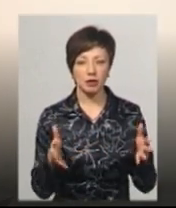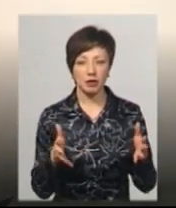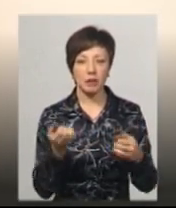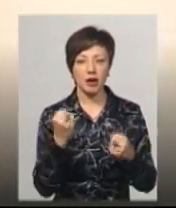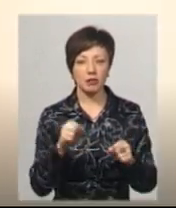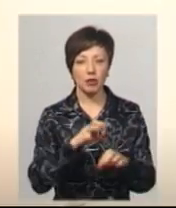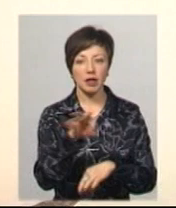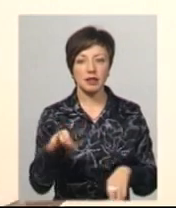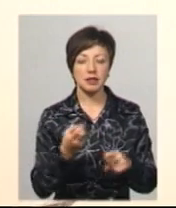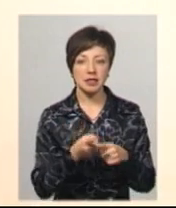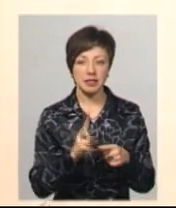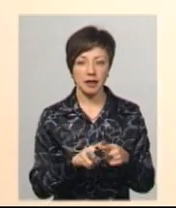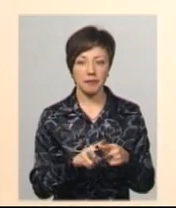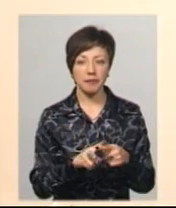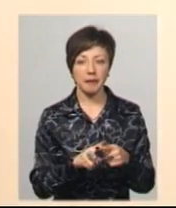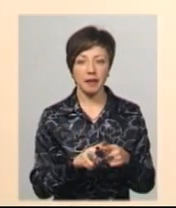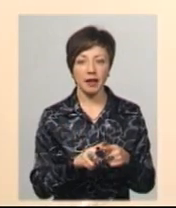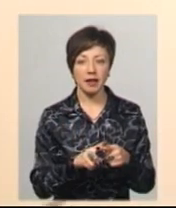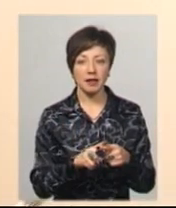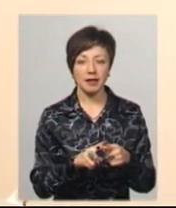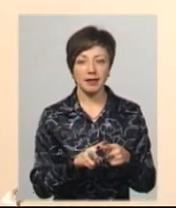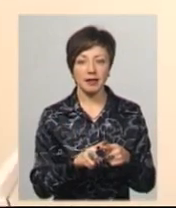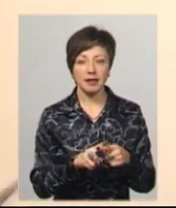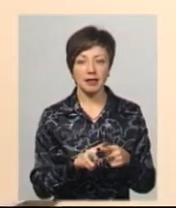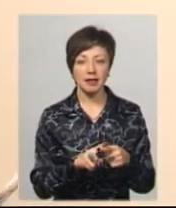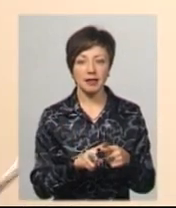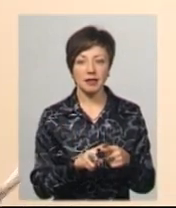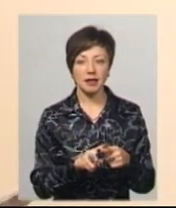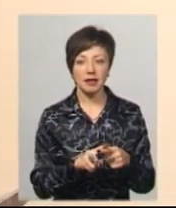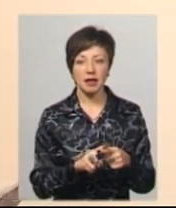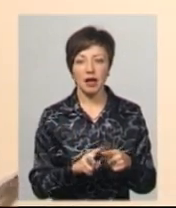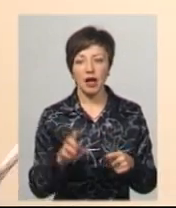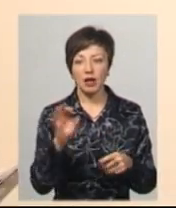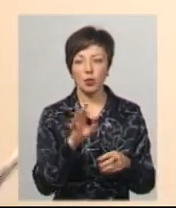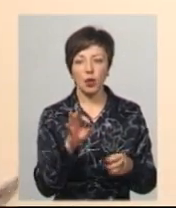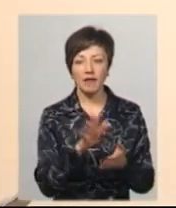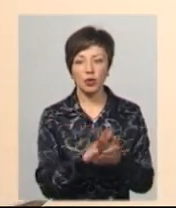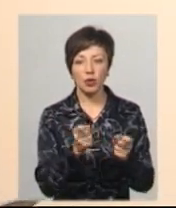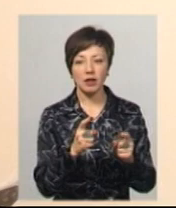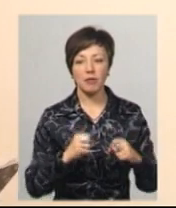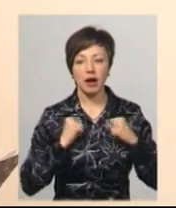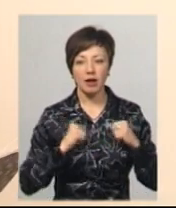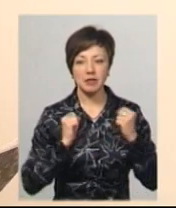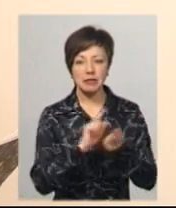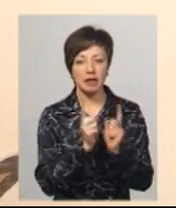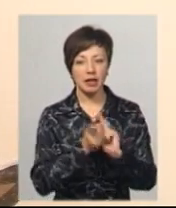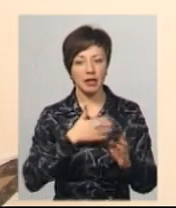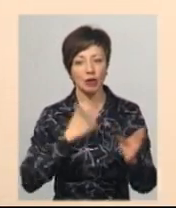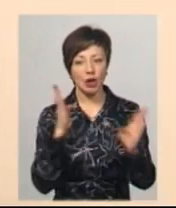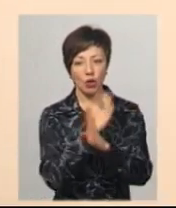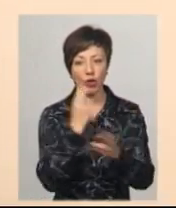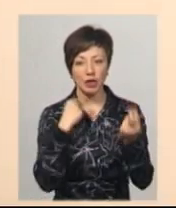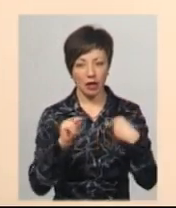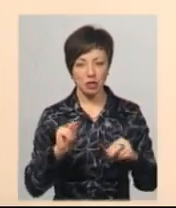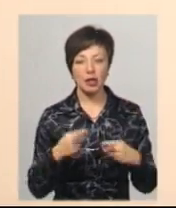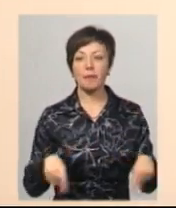і переможних проєктів – це Zero Waste. Zero Waste – це нут відходів, де ми намагаємося змінити нашу екологію на краще.